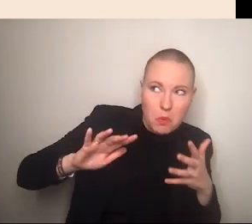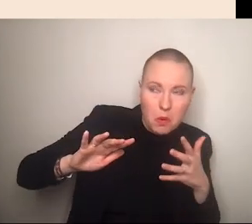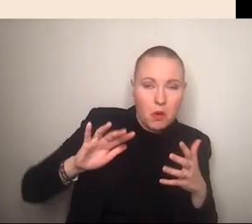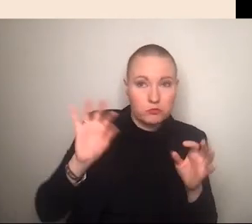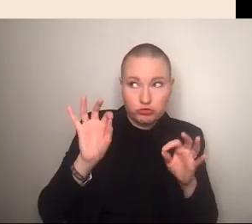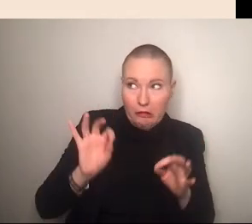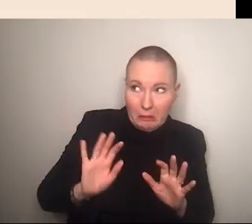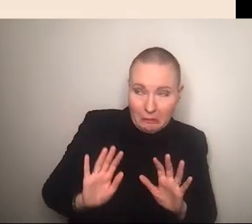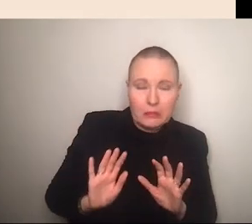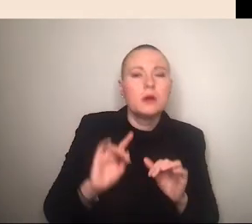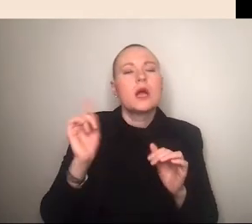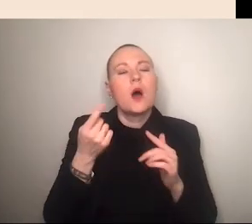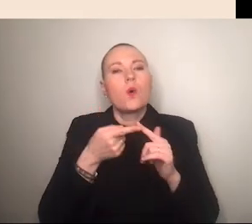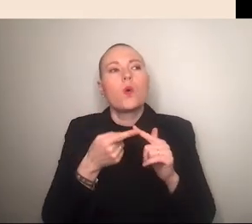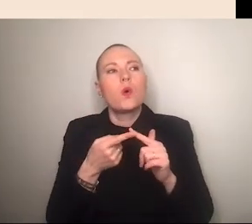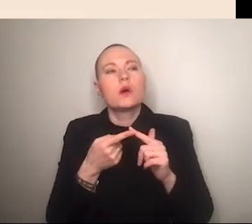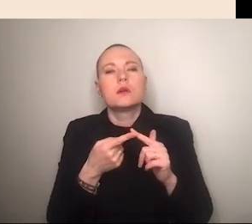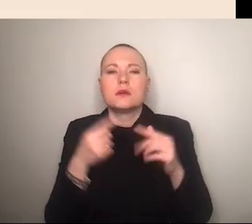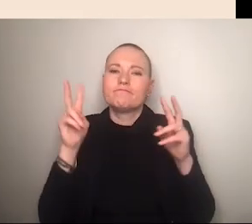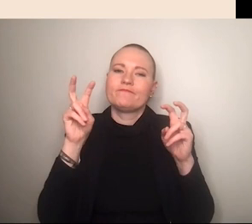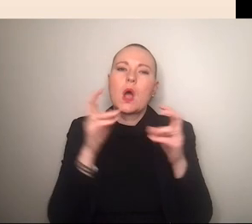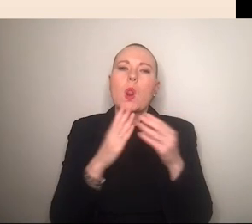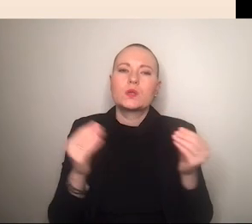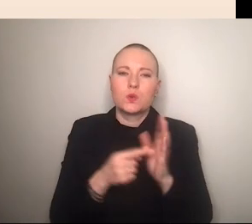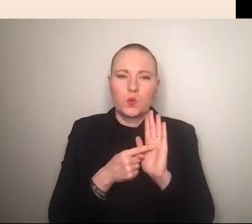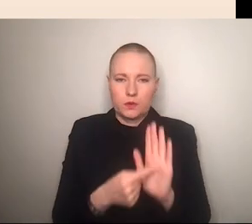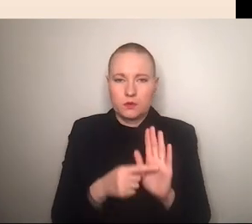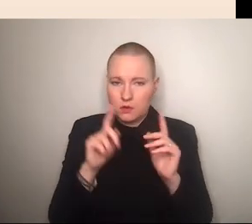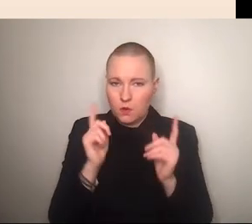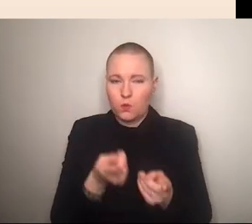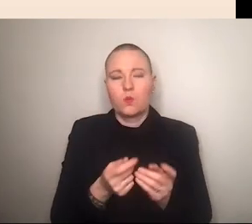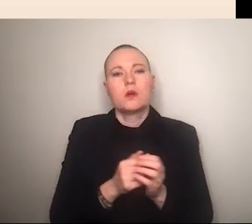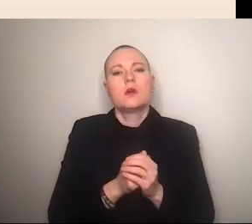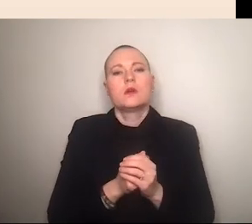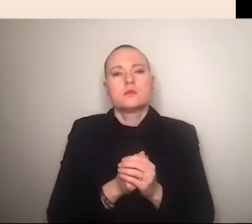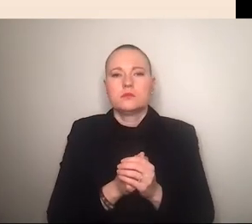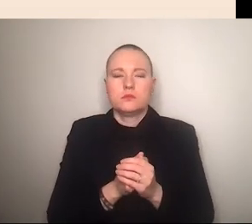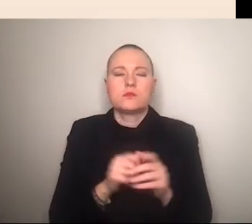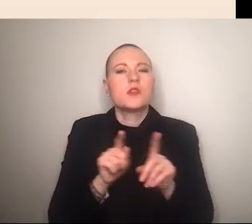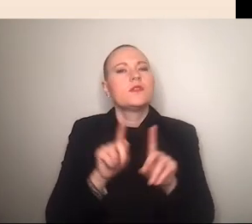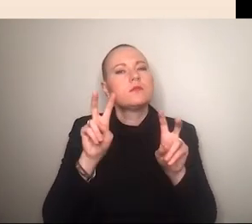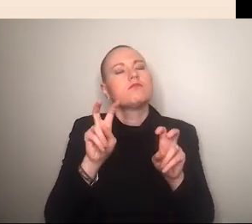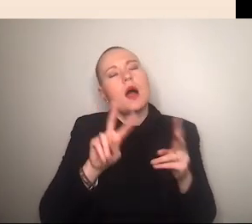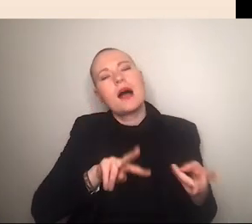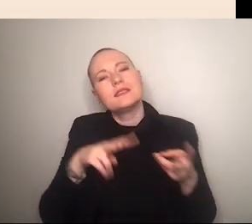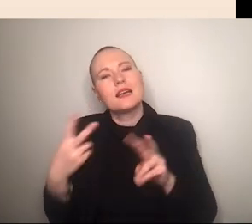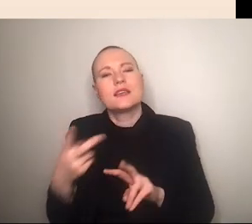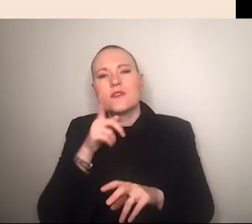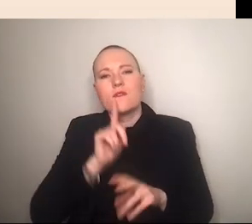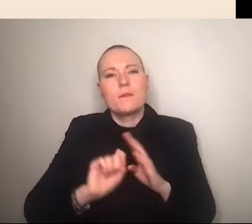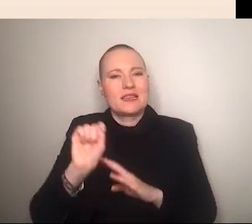sondern zugleich auch eine vermeintliche lösung angeboten wird beziehungsweise alternative weiblichkeits